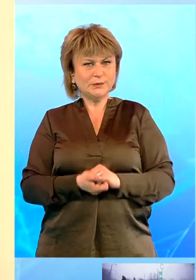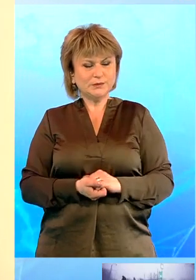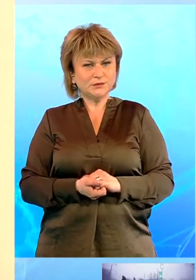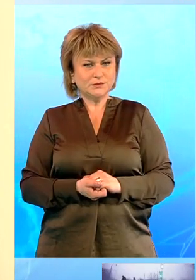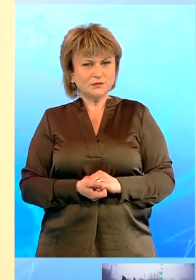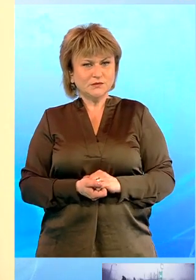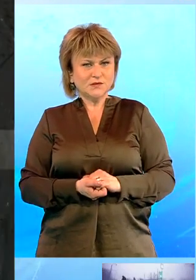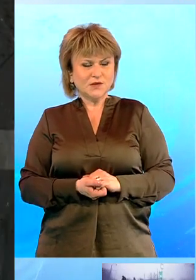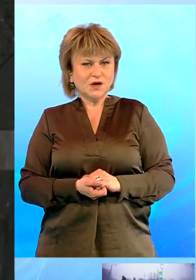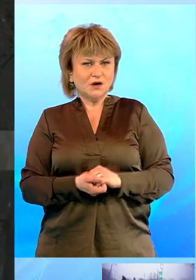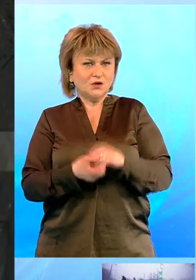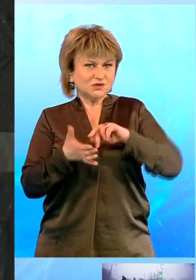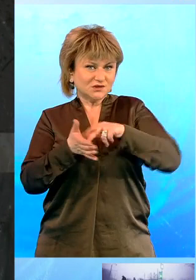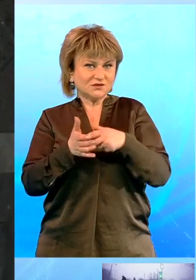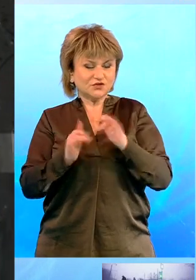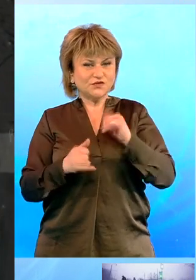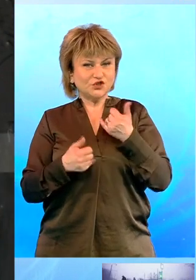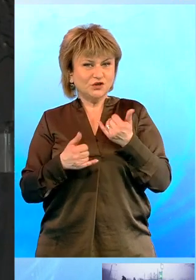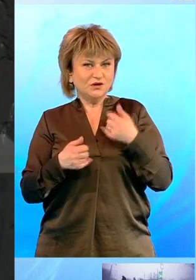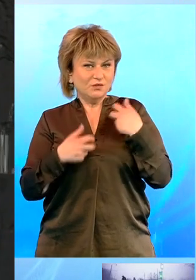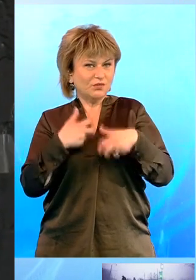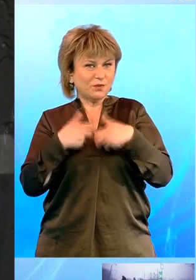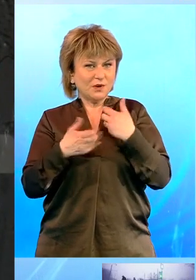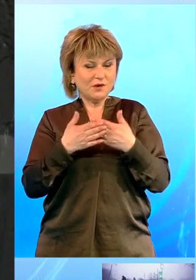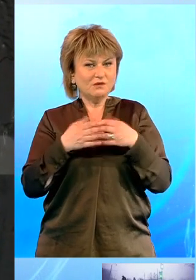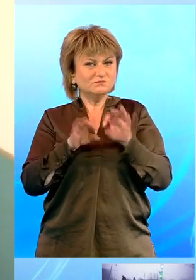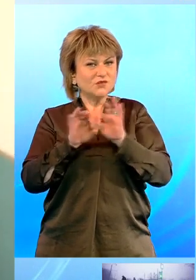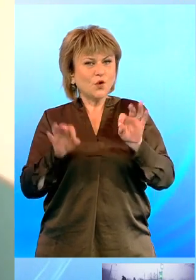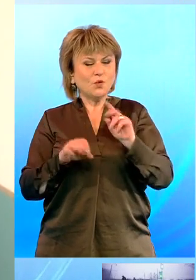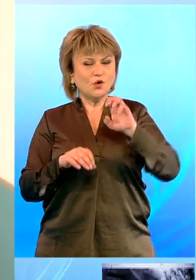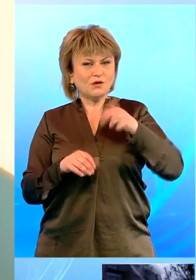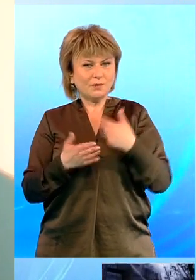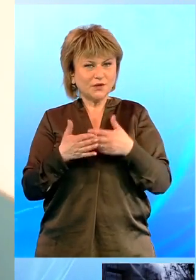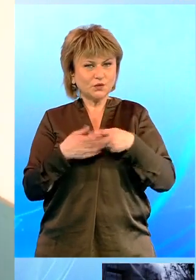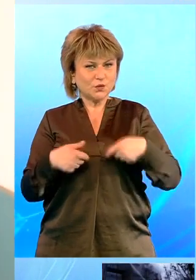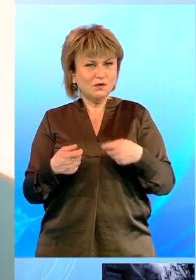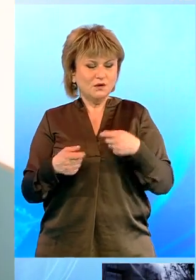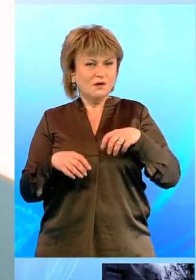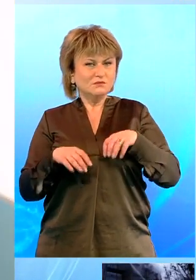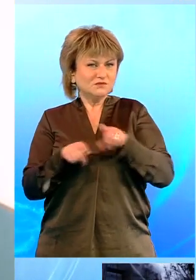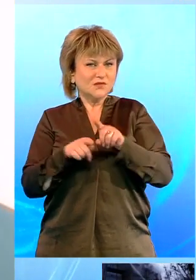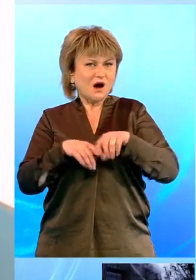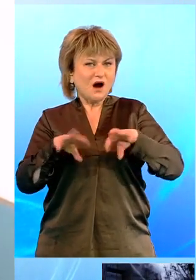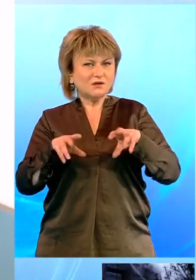o să rezolve și problema coloanei pentru aragaze. Ce faceți, doamna? Cum vă descurtați?